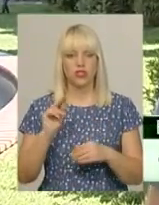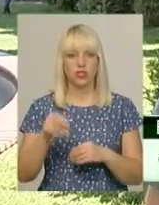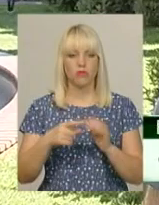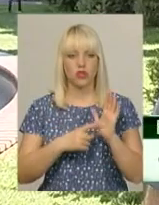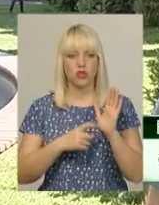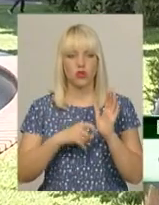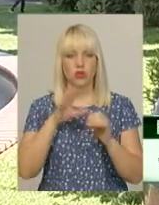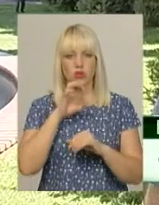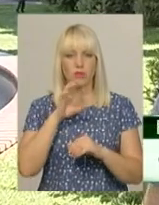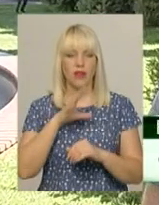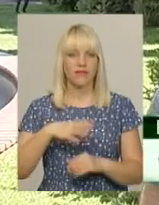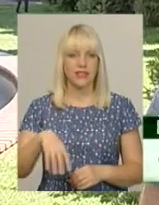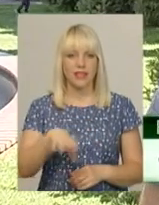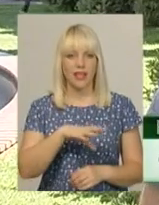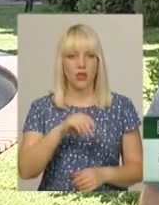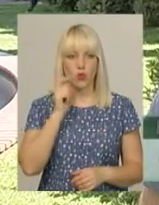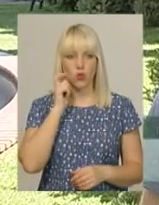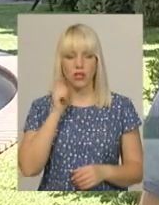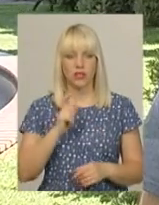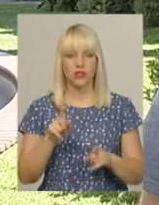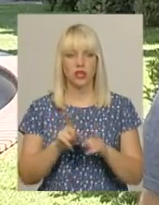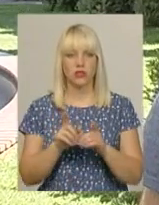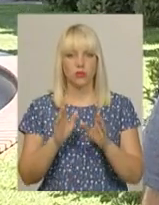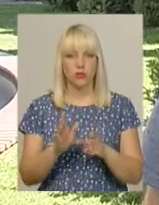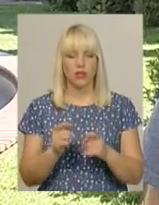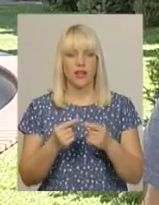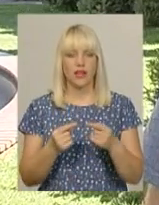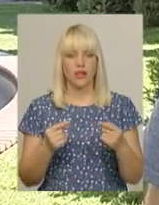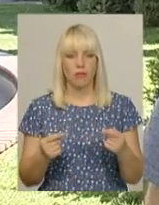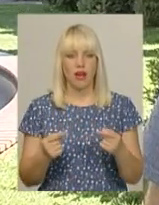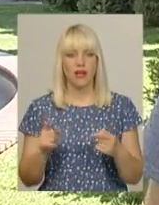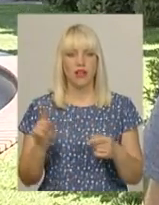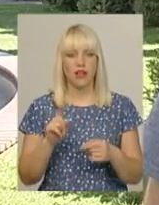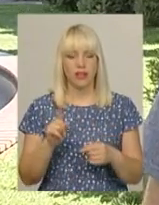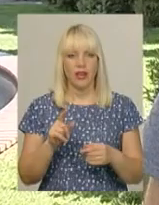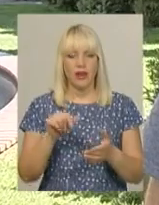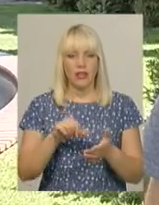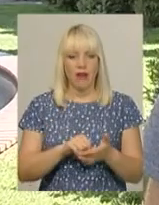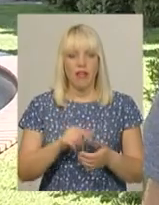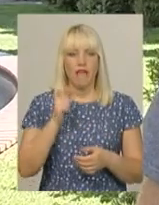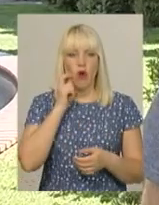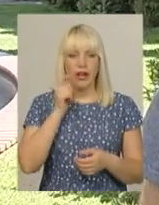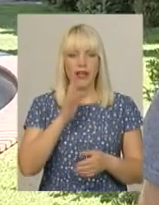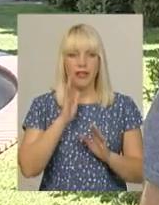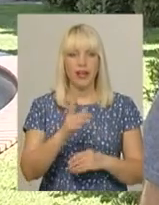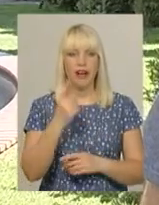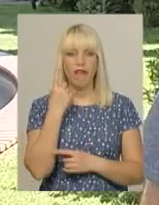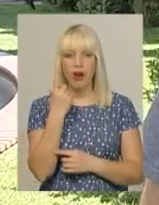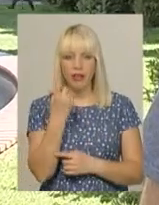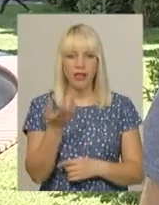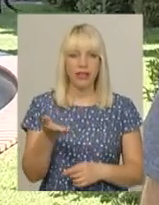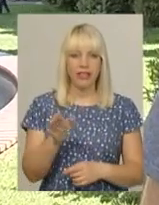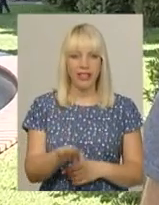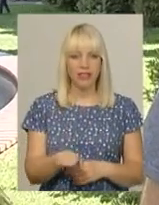собачок з усієї України. Будуть також екземпляри, які представлені в Україні тільки в одній кількості.